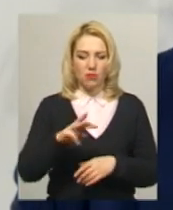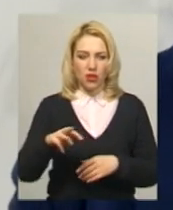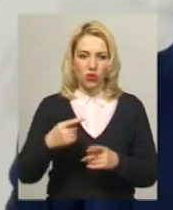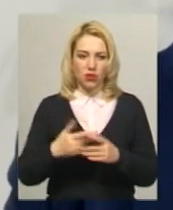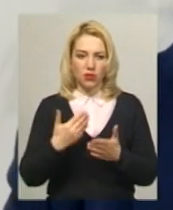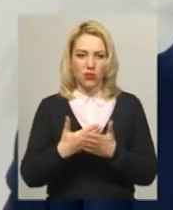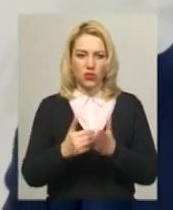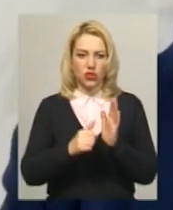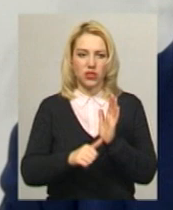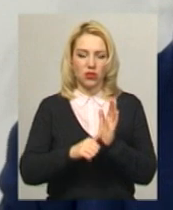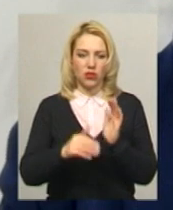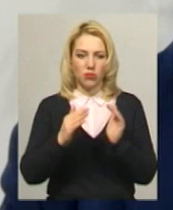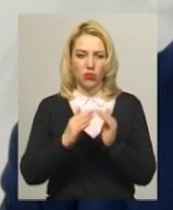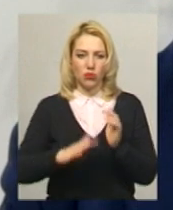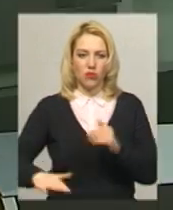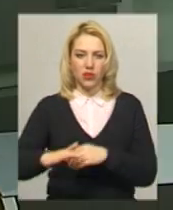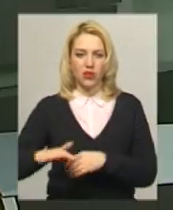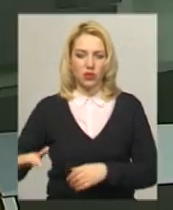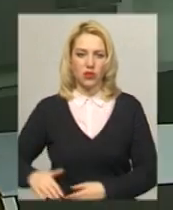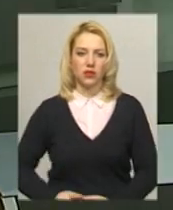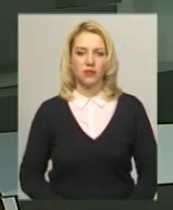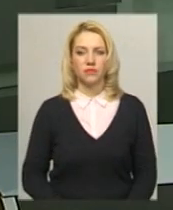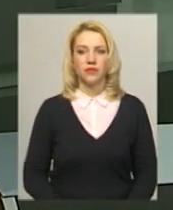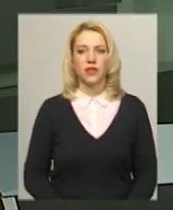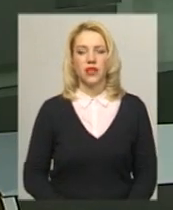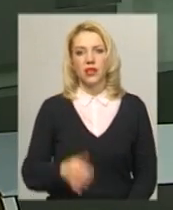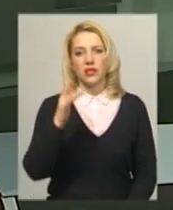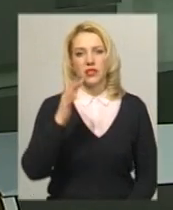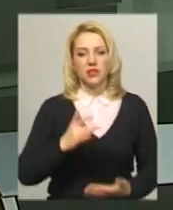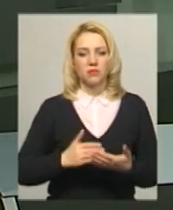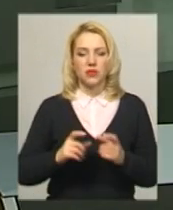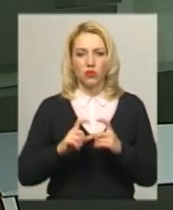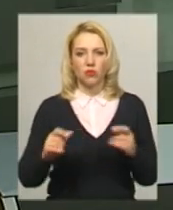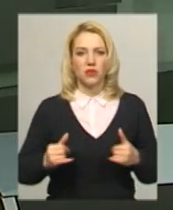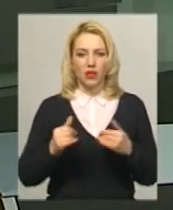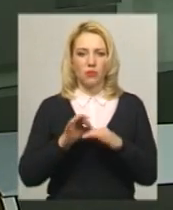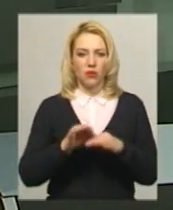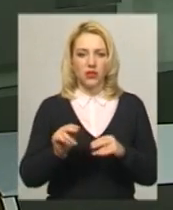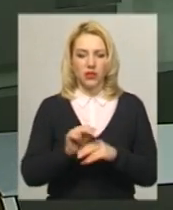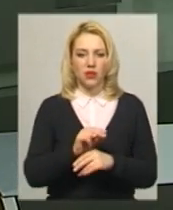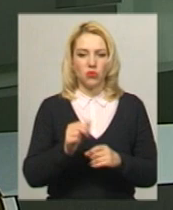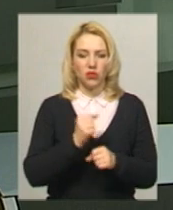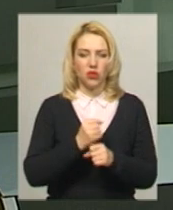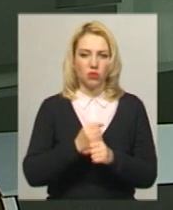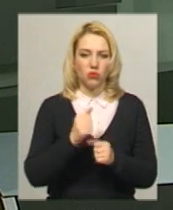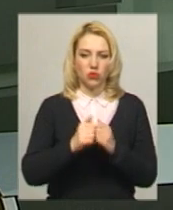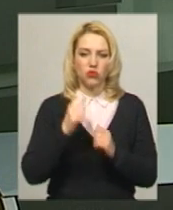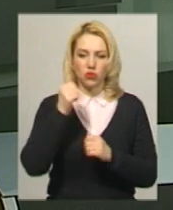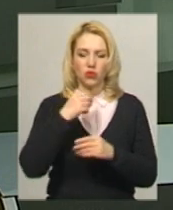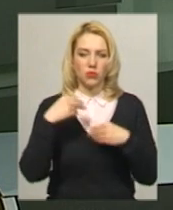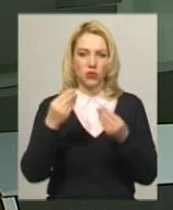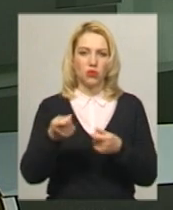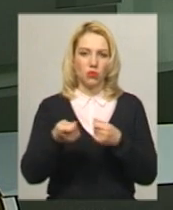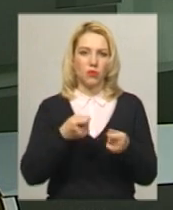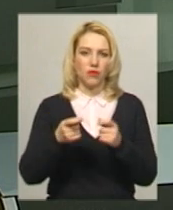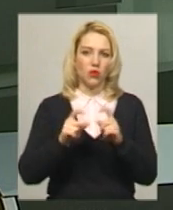60 будинкових територій. Списки об'єктів для проведення ремонтних робіль щороку подають управники компаній,